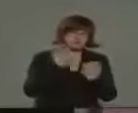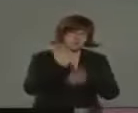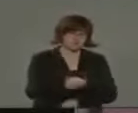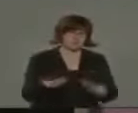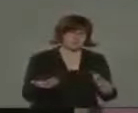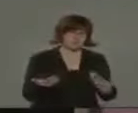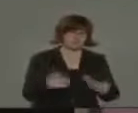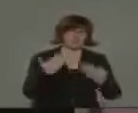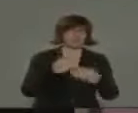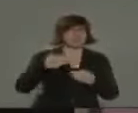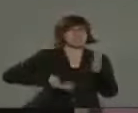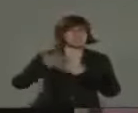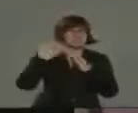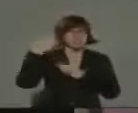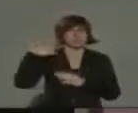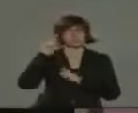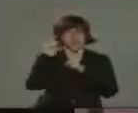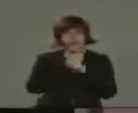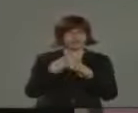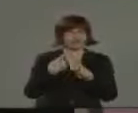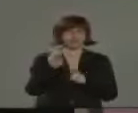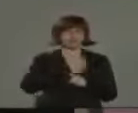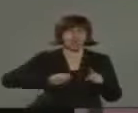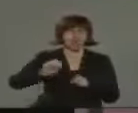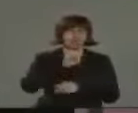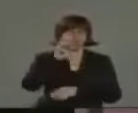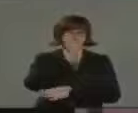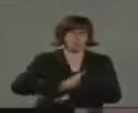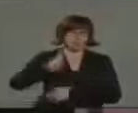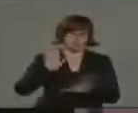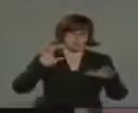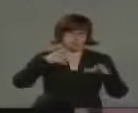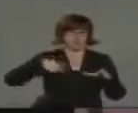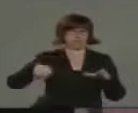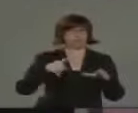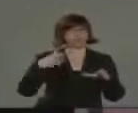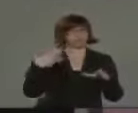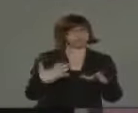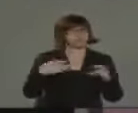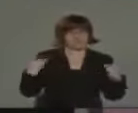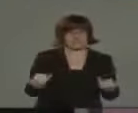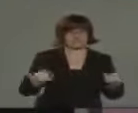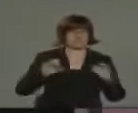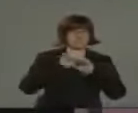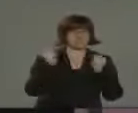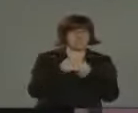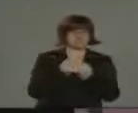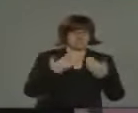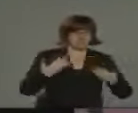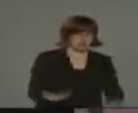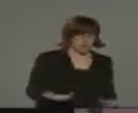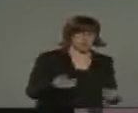dass die historisch einmalige Europäische Union aus ihrer gegenwärtigen Schwäche